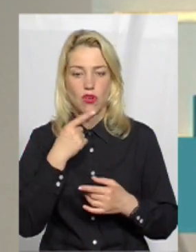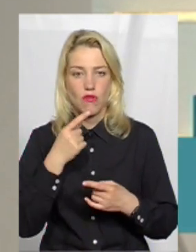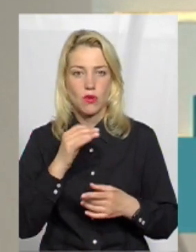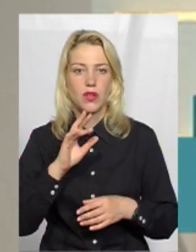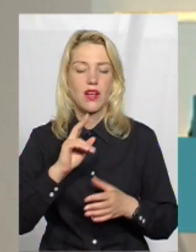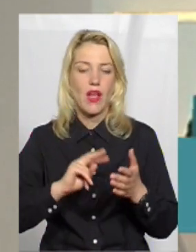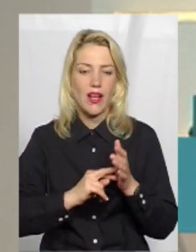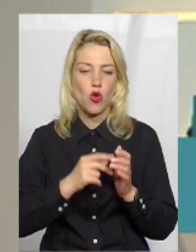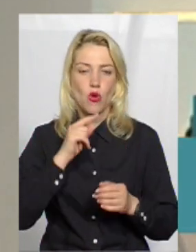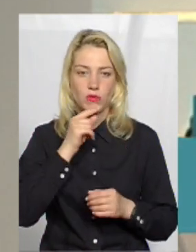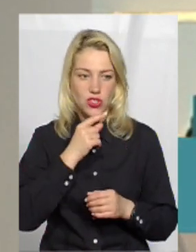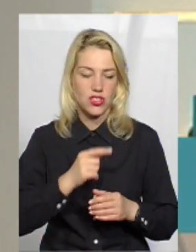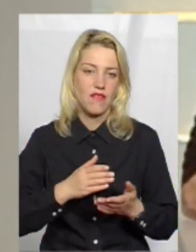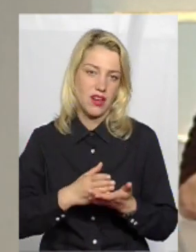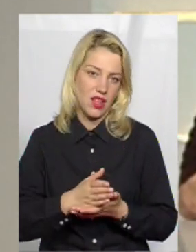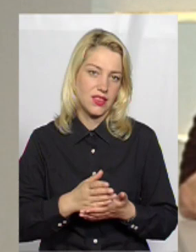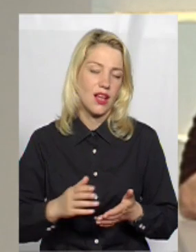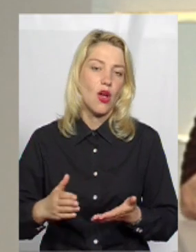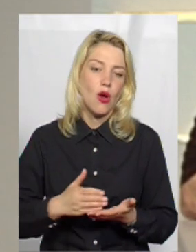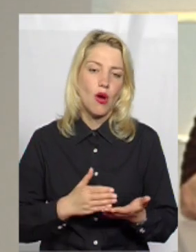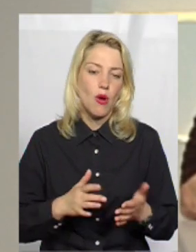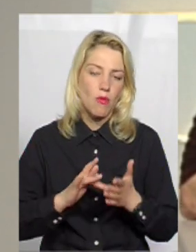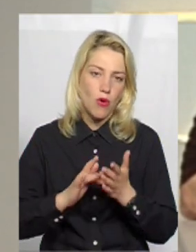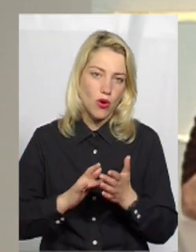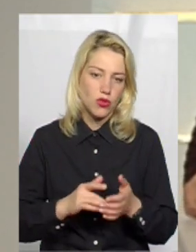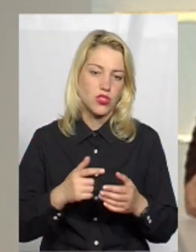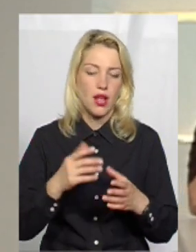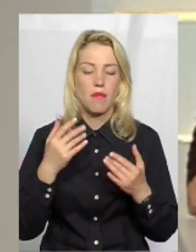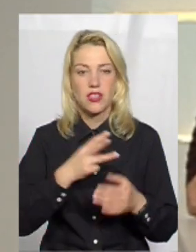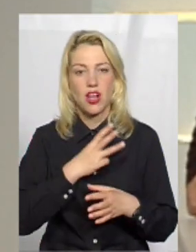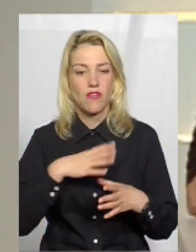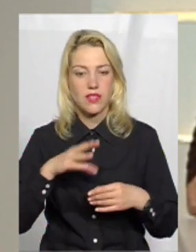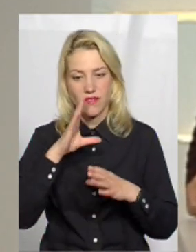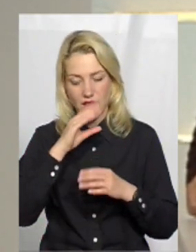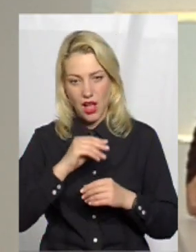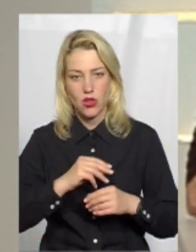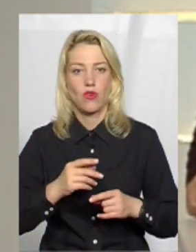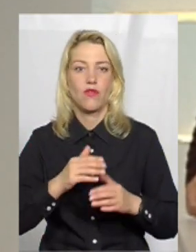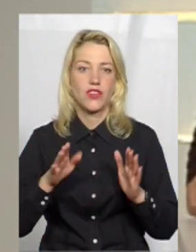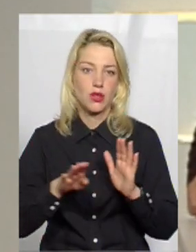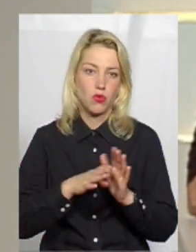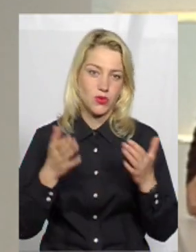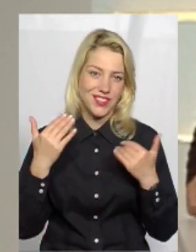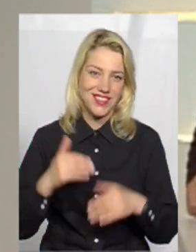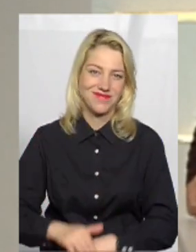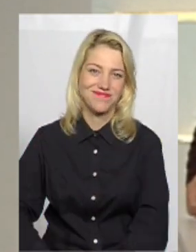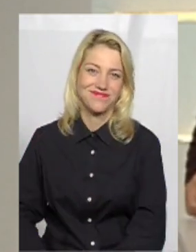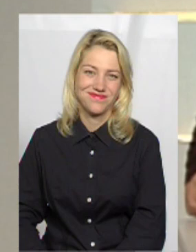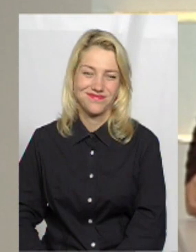економічні варіанти подорожей. Бажаю всім вдалої відпустки та до зустрічі у наступні темі дня.